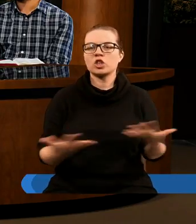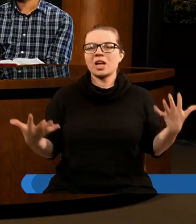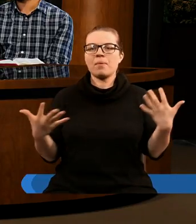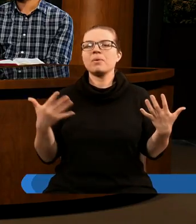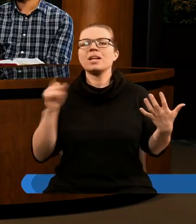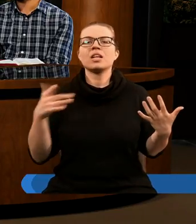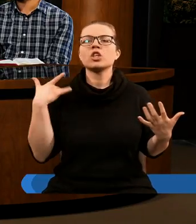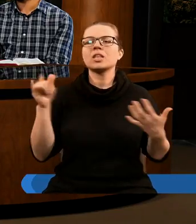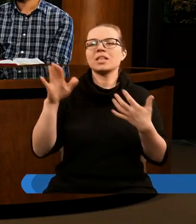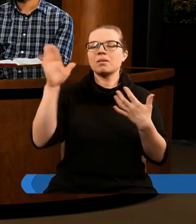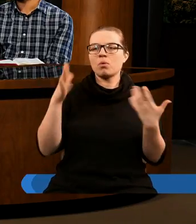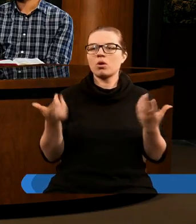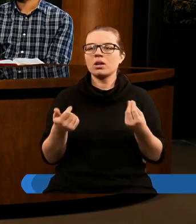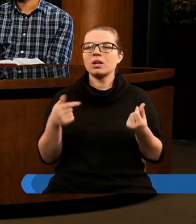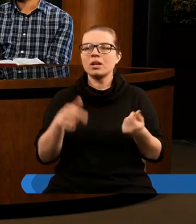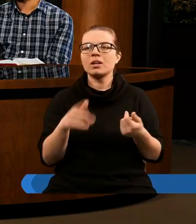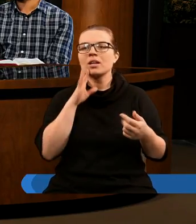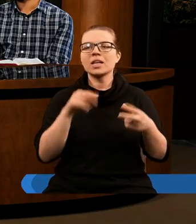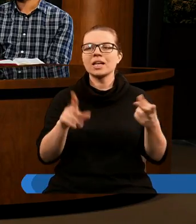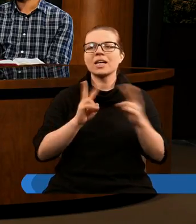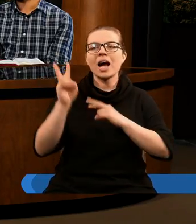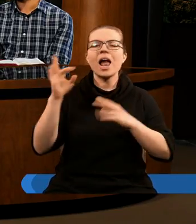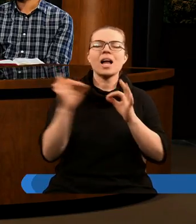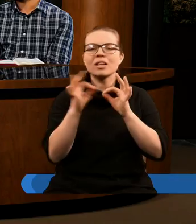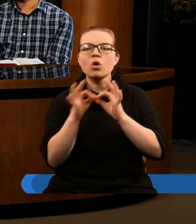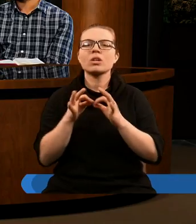żyć z Panem Bogiem w tej relacji